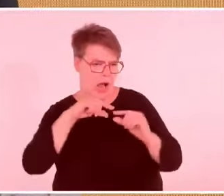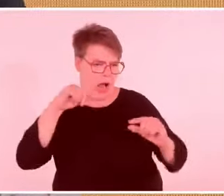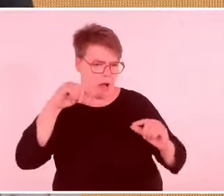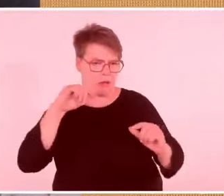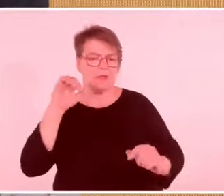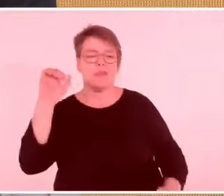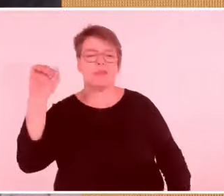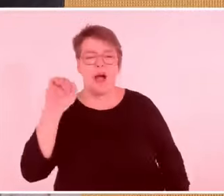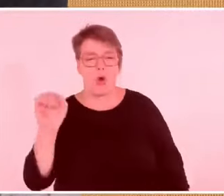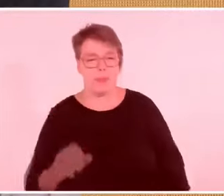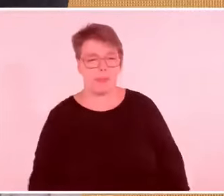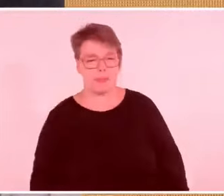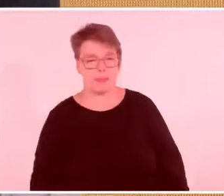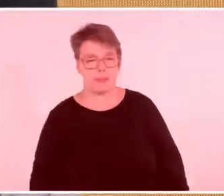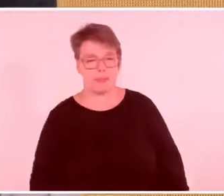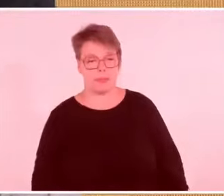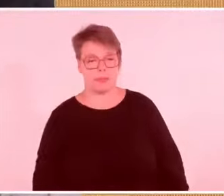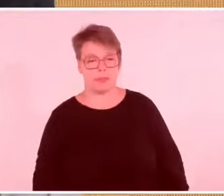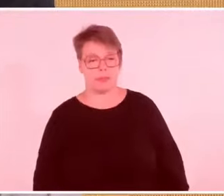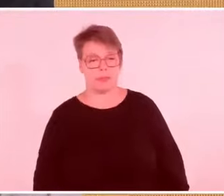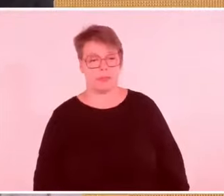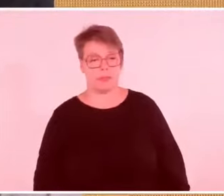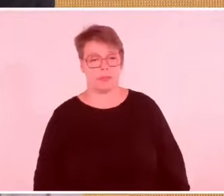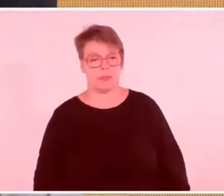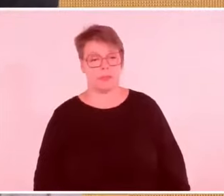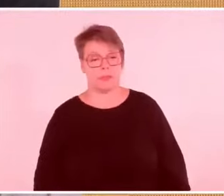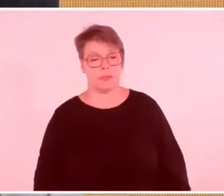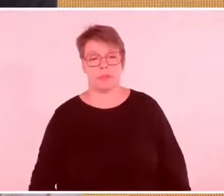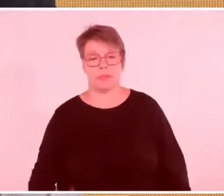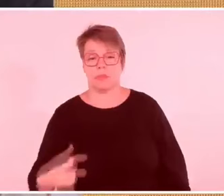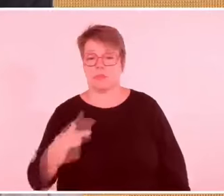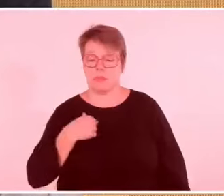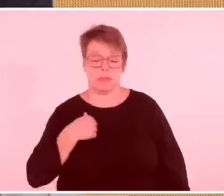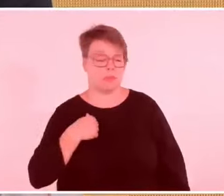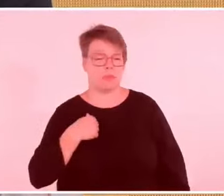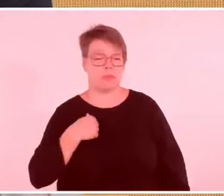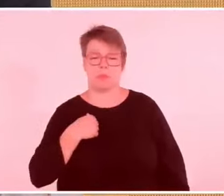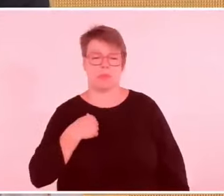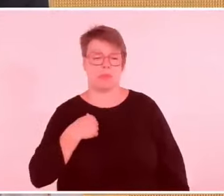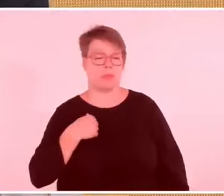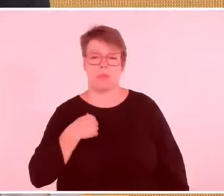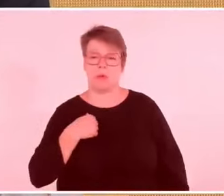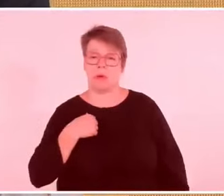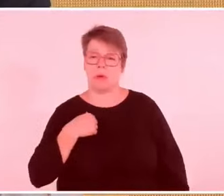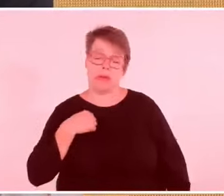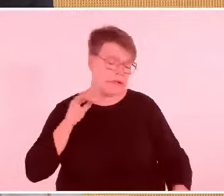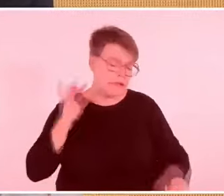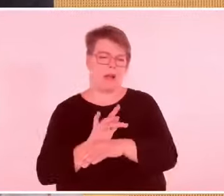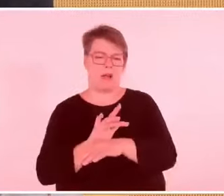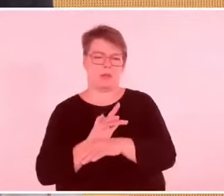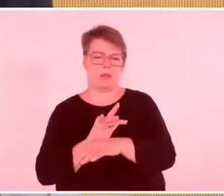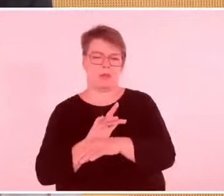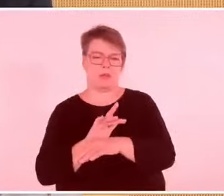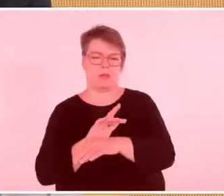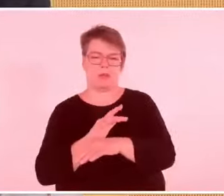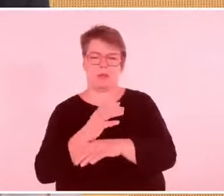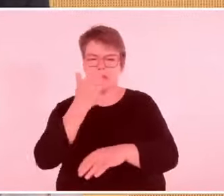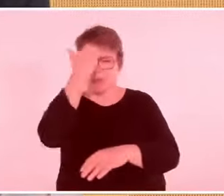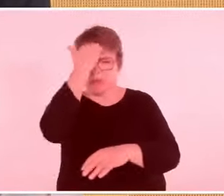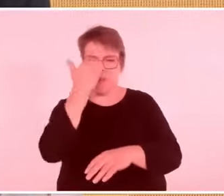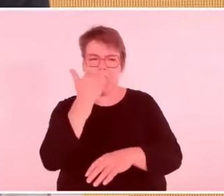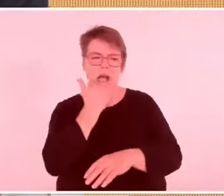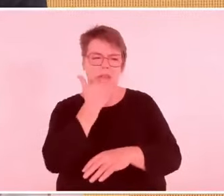irgendein Wenn und Aber. Und ich gebe Israel auch das Recht, sich zu verteidigen und die Bedrohung zu zerstören.